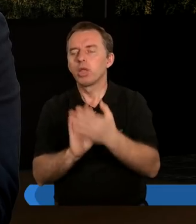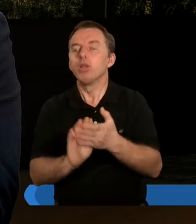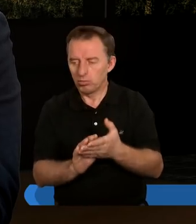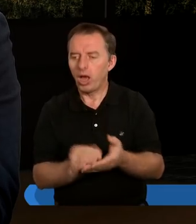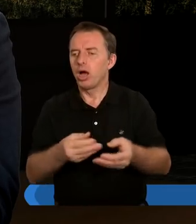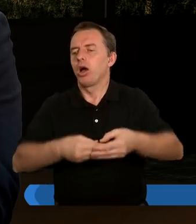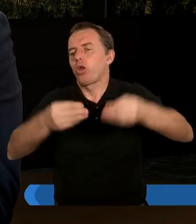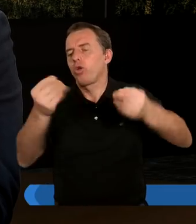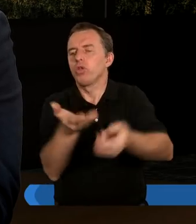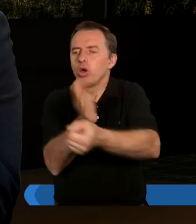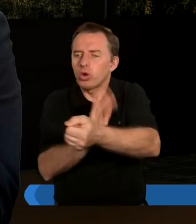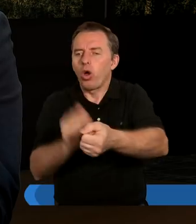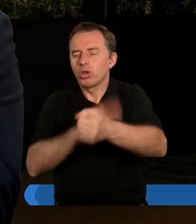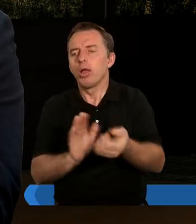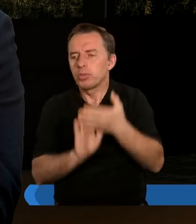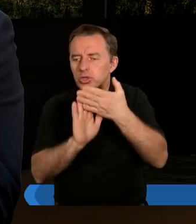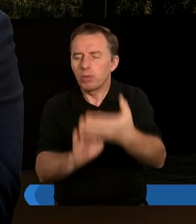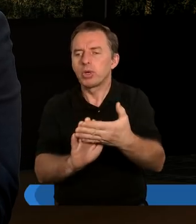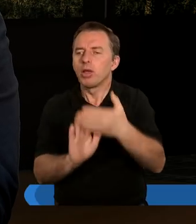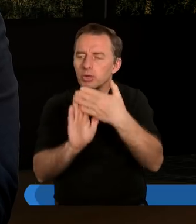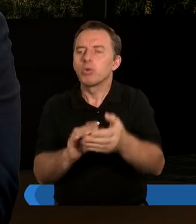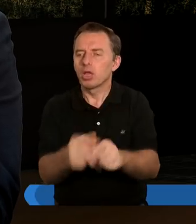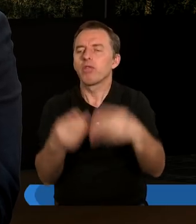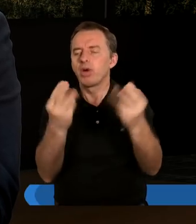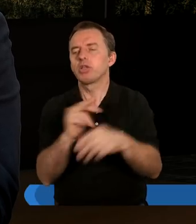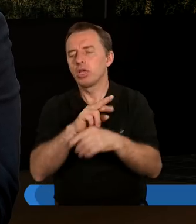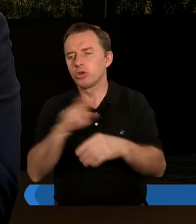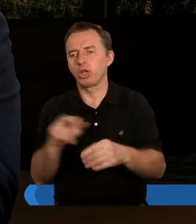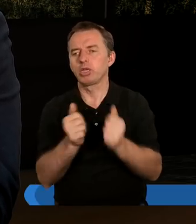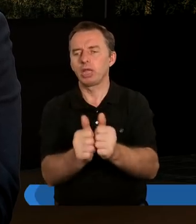Rodzą się takie pytania, co jeśli osoba Ci nie chce